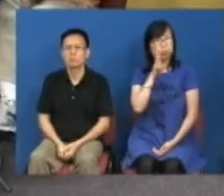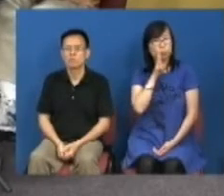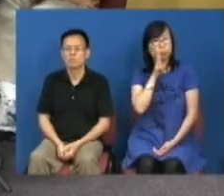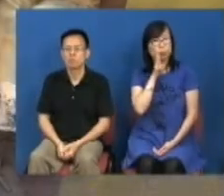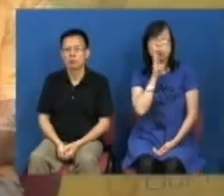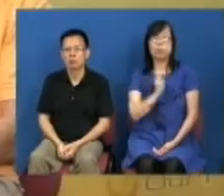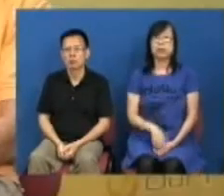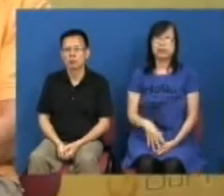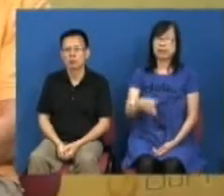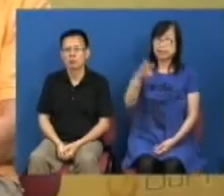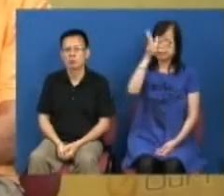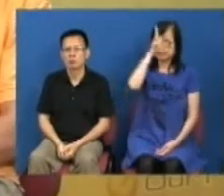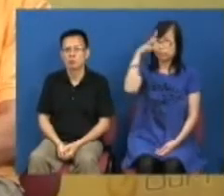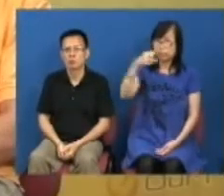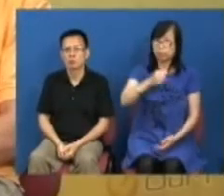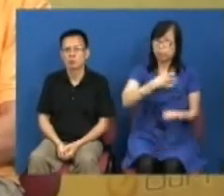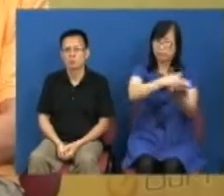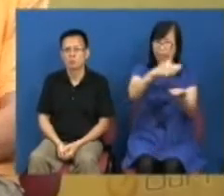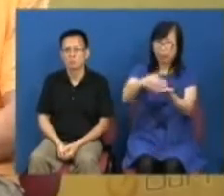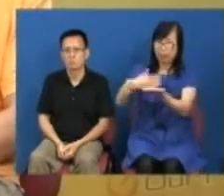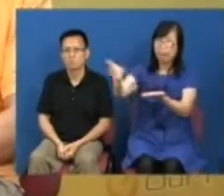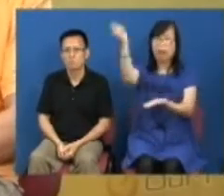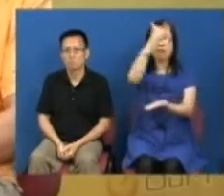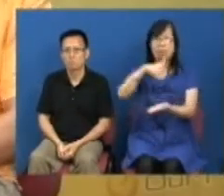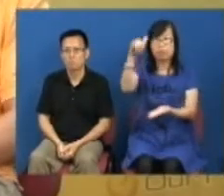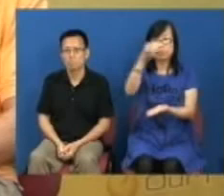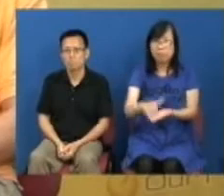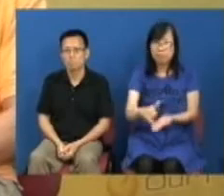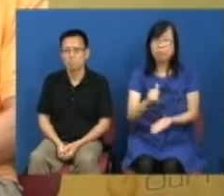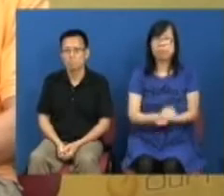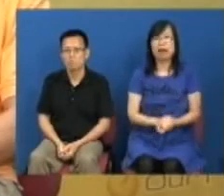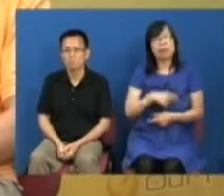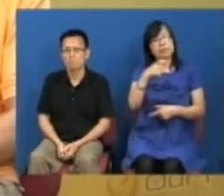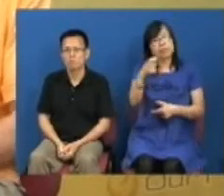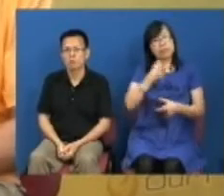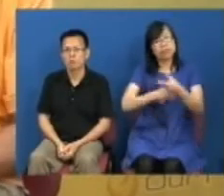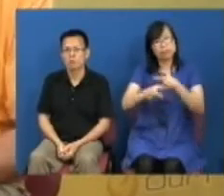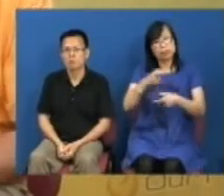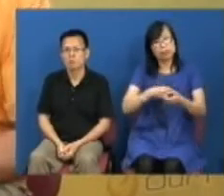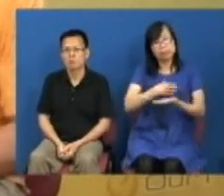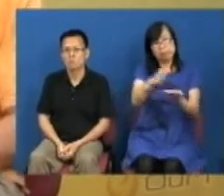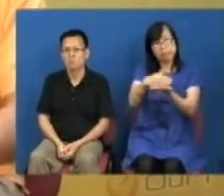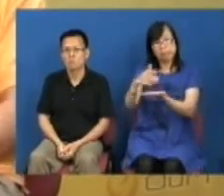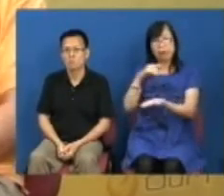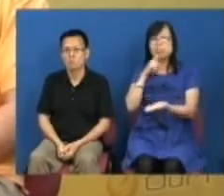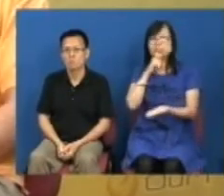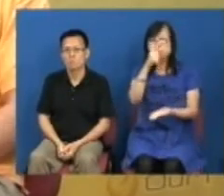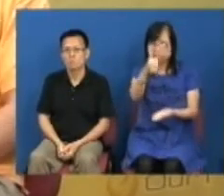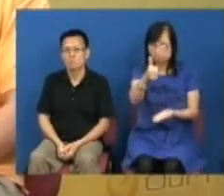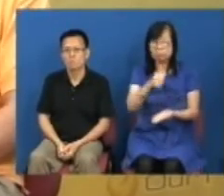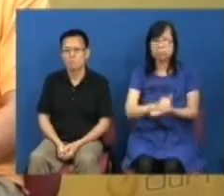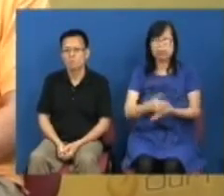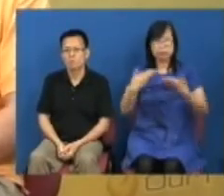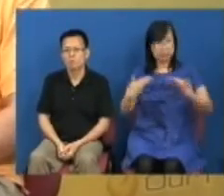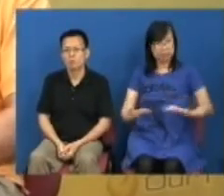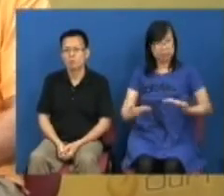如果特区政府派六千元背同他们的财政司司长曾祝华派六千元是有效的话我们